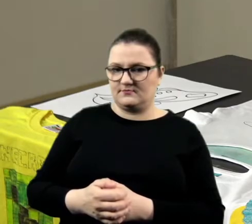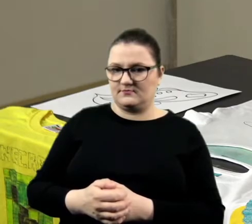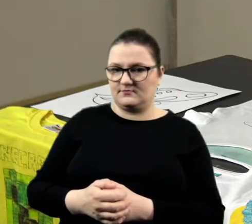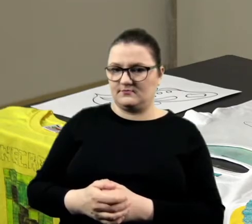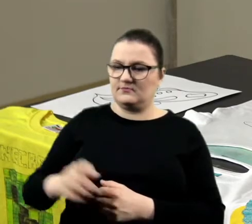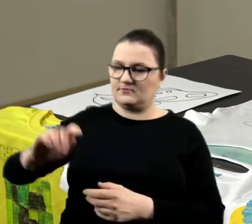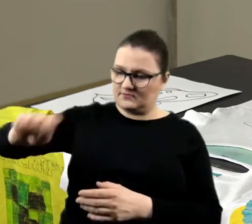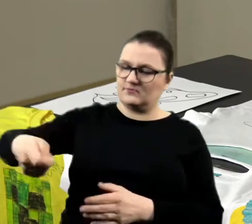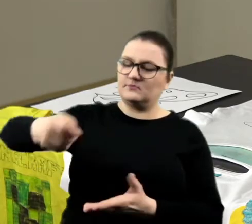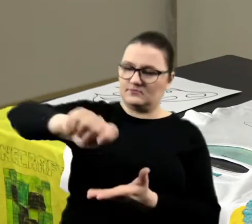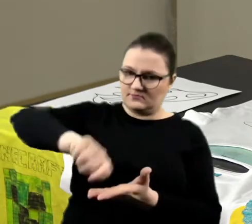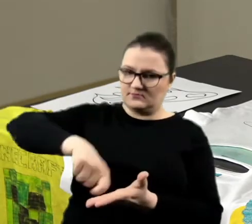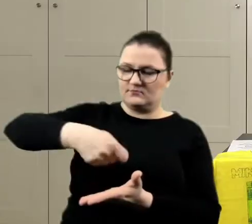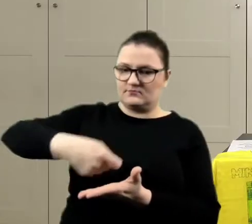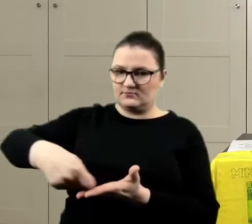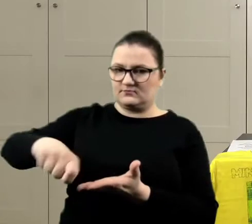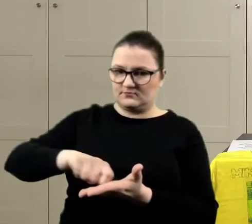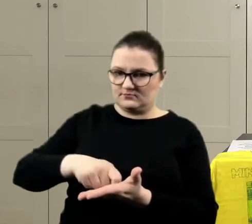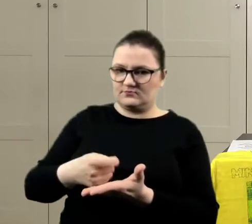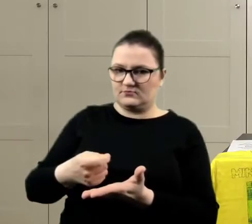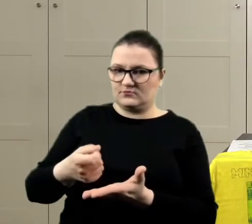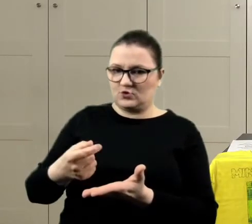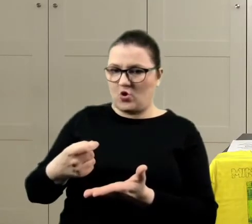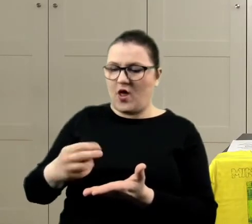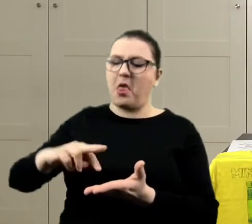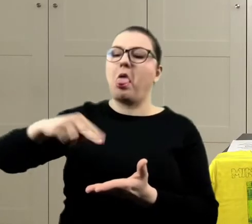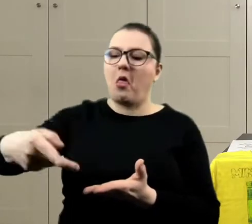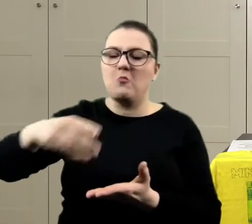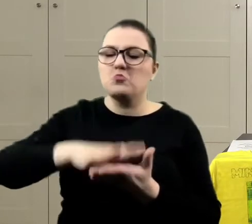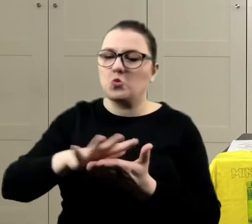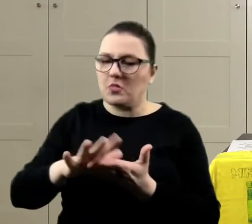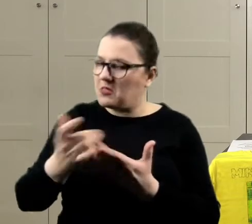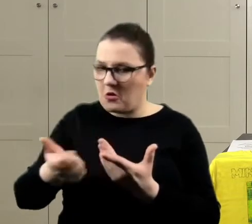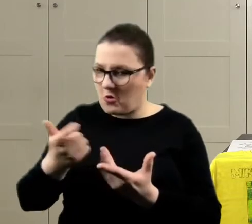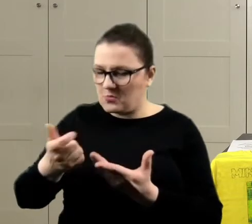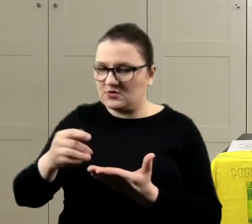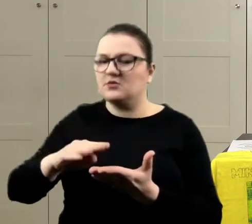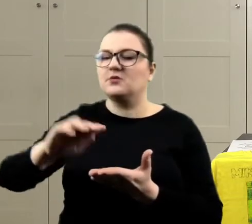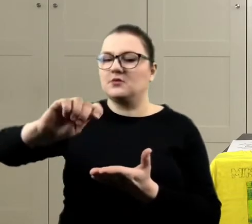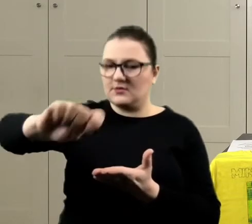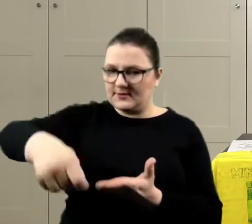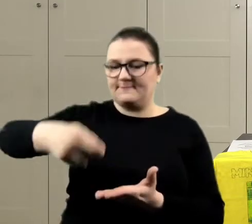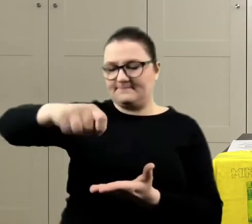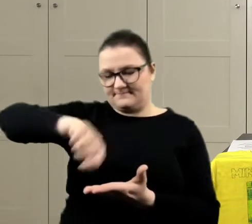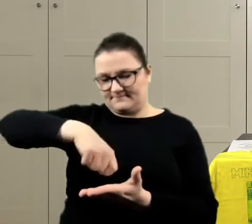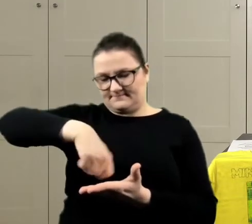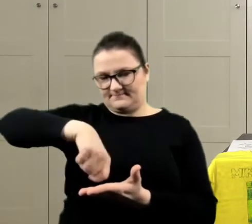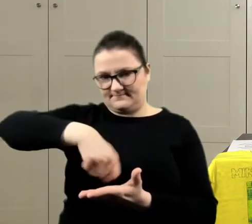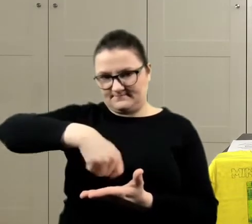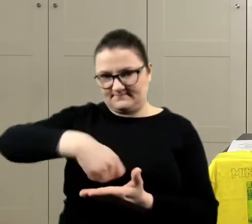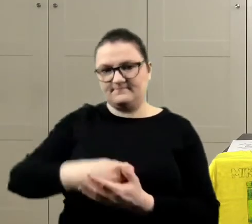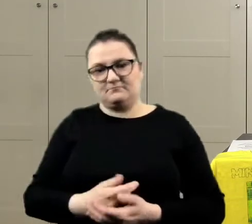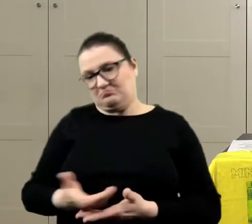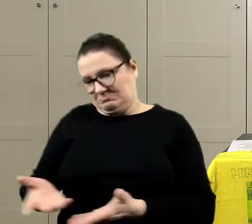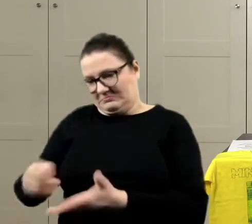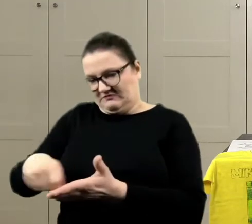Zdejmujemy. Wytrzemy trochę, żeby nie zabrudzić drugiego koloru. I z czerwonym wymieszaj. No i